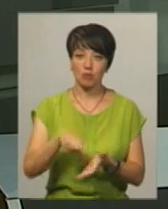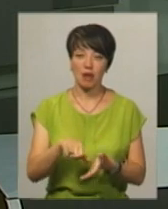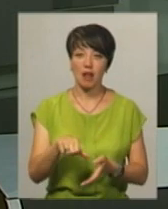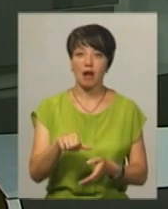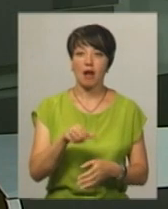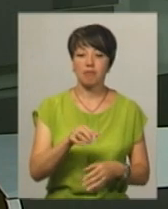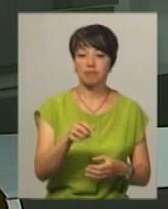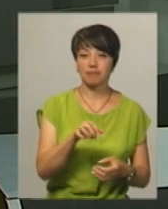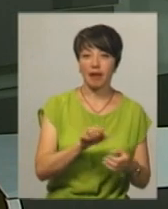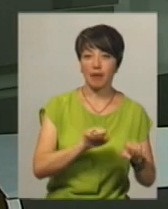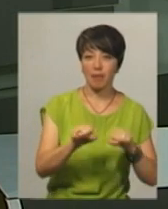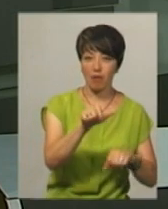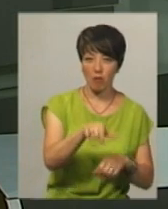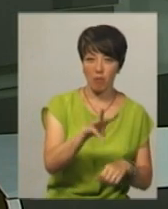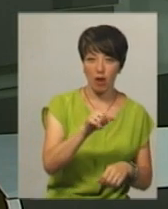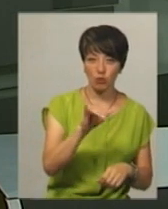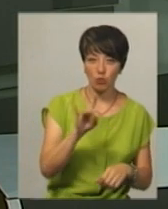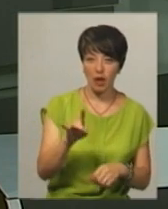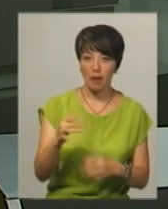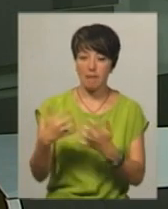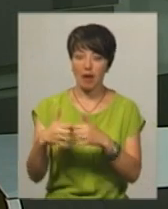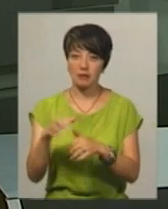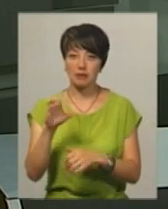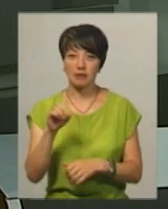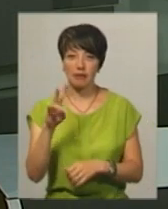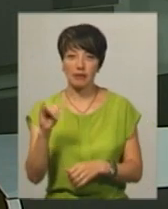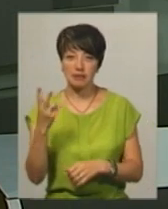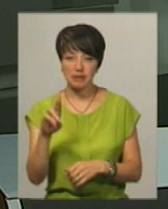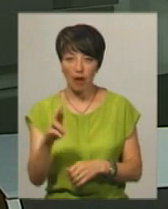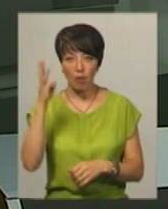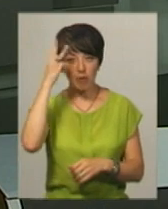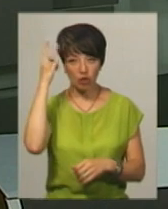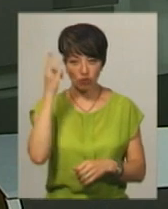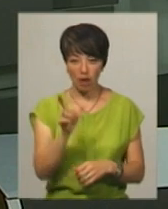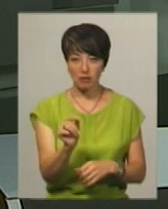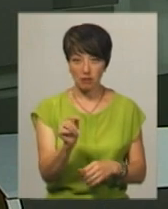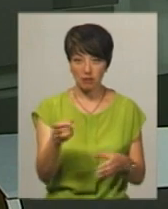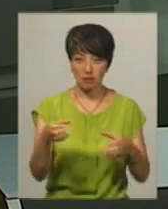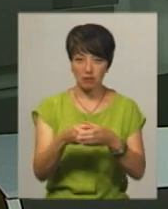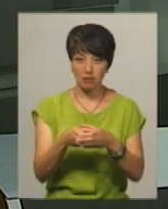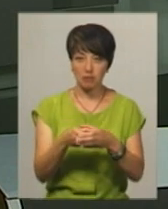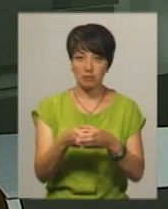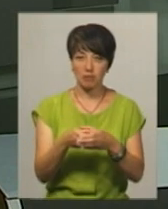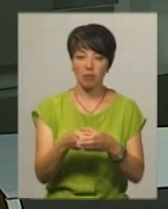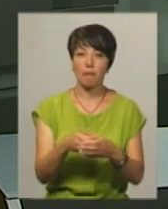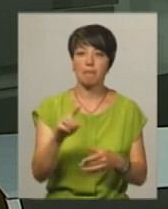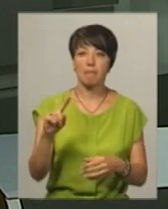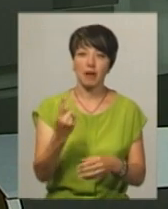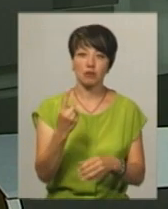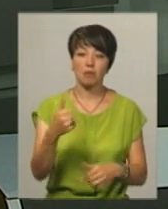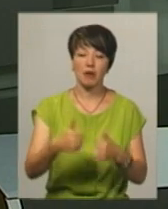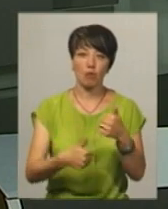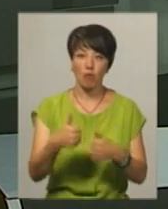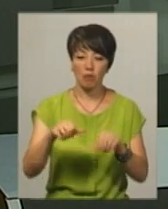пілот Катерина Мазур і механік Олександр Станиця. Хмельничани пілот Андрій Міровіцький та механік Володимир Гвоздіков були першими в